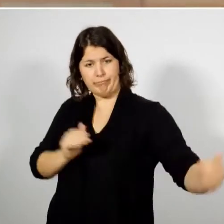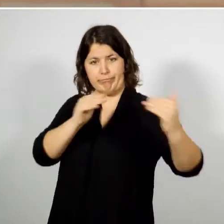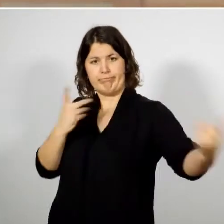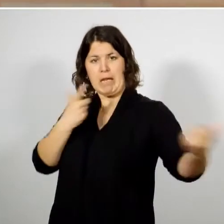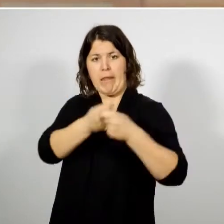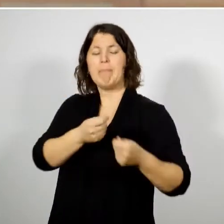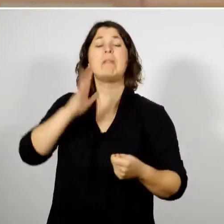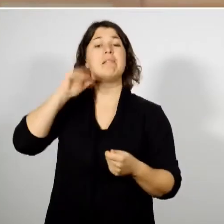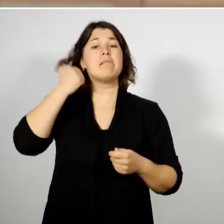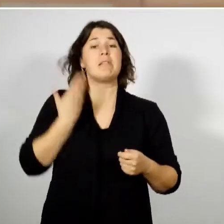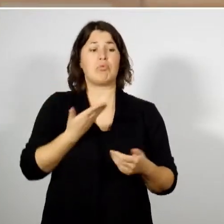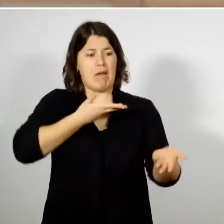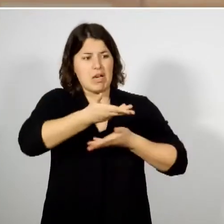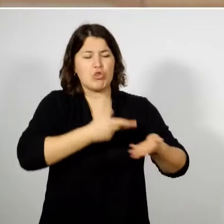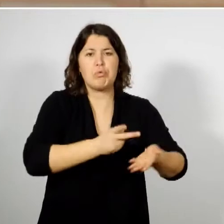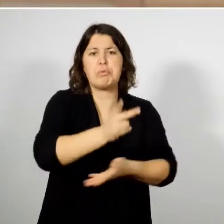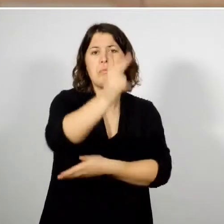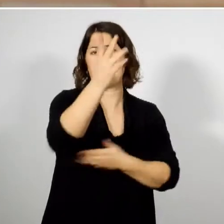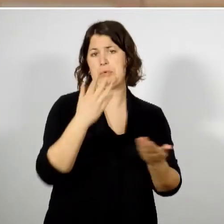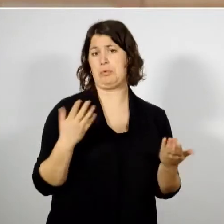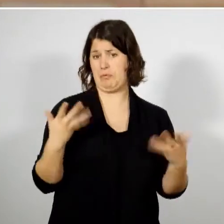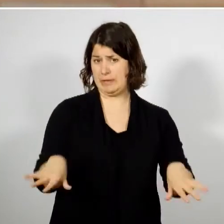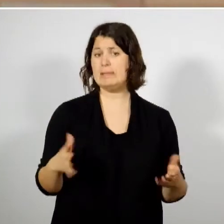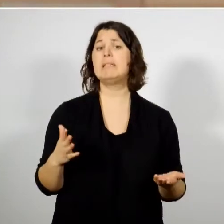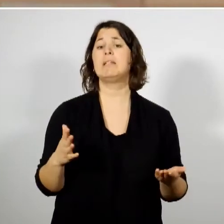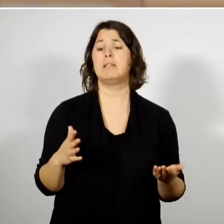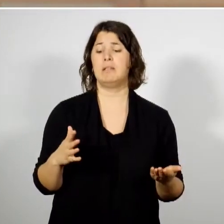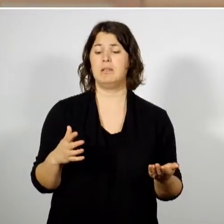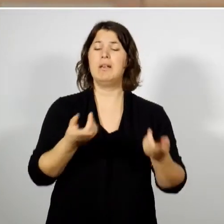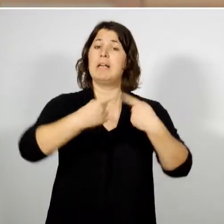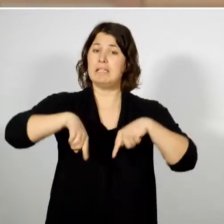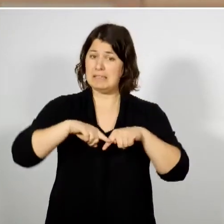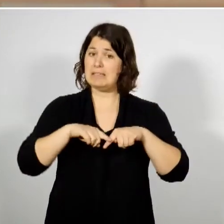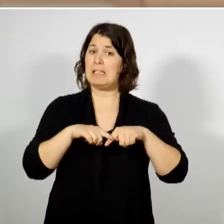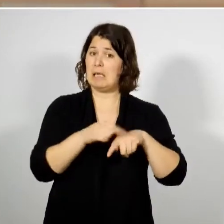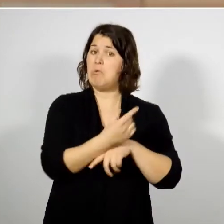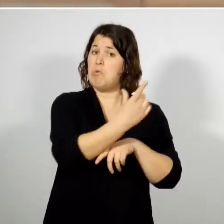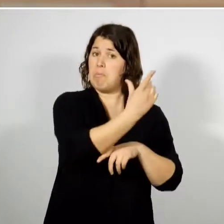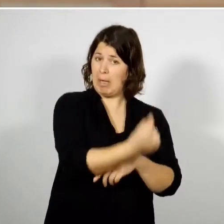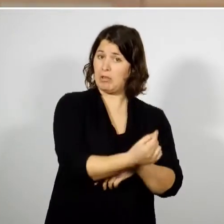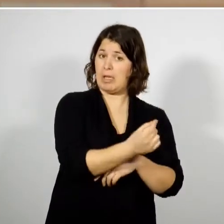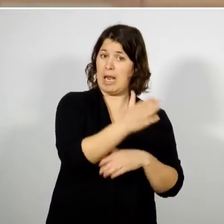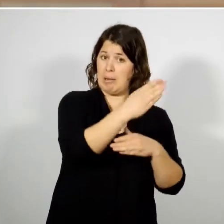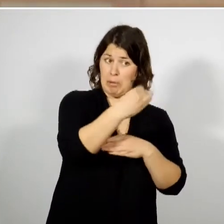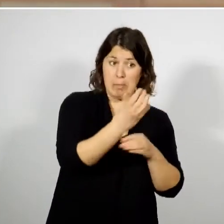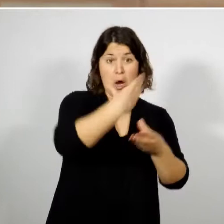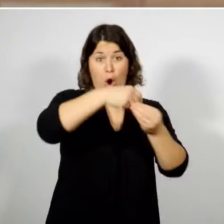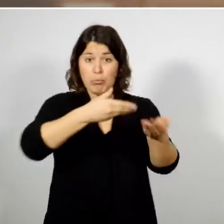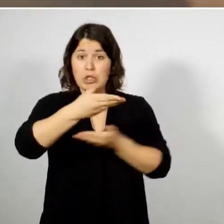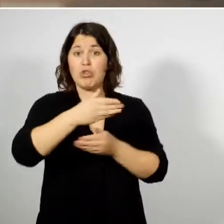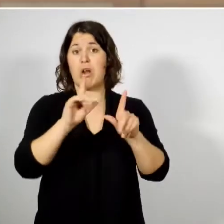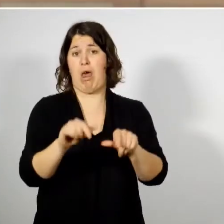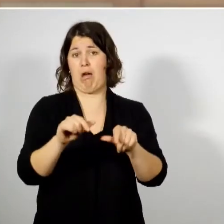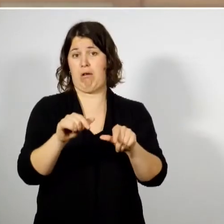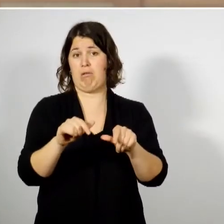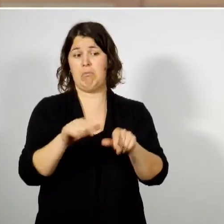que nous avons amplifié les échanges, au-delà même du cadre de la cellule partenarniale métropolitaine, avec le monde professionnel,